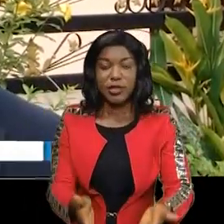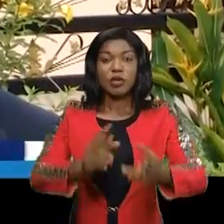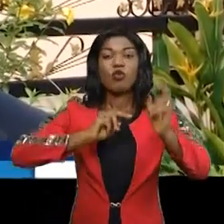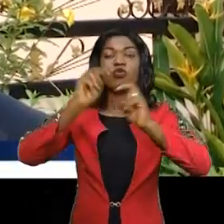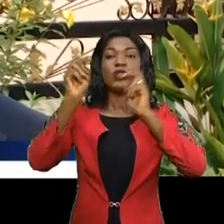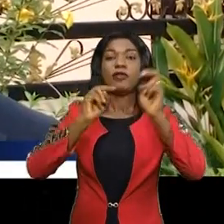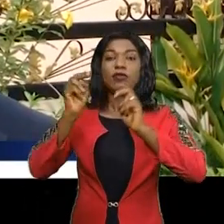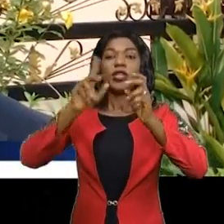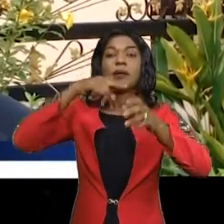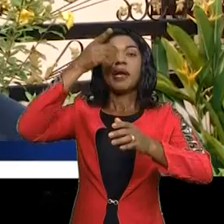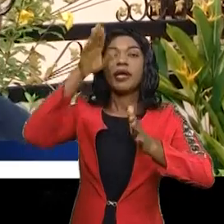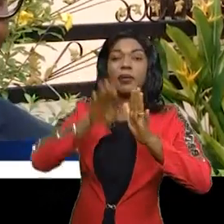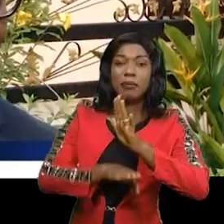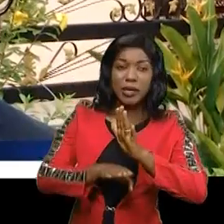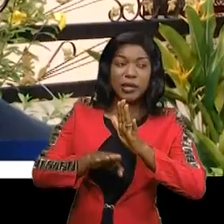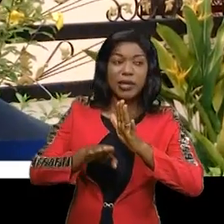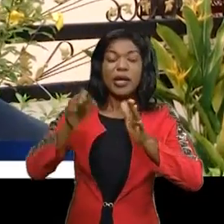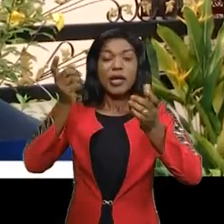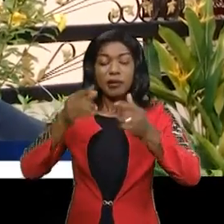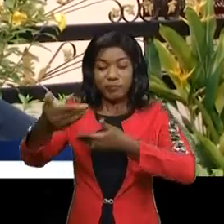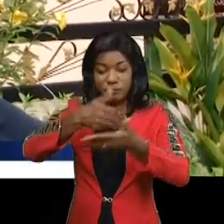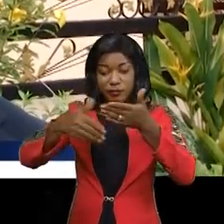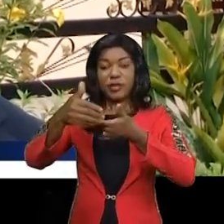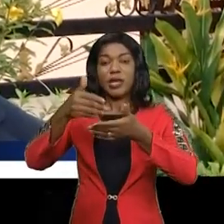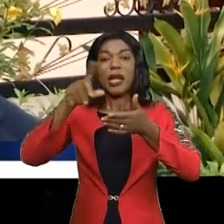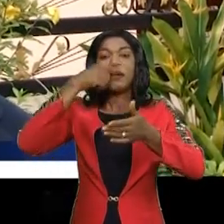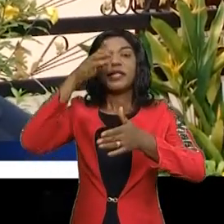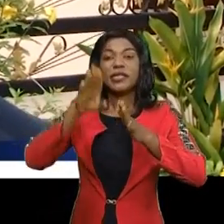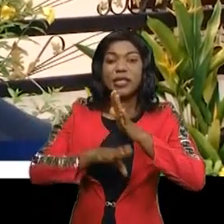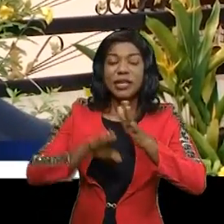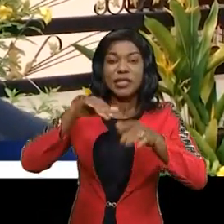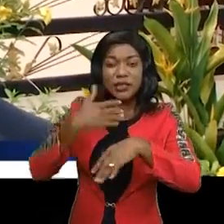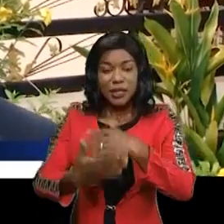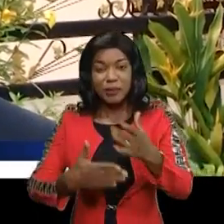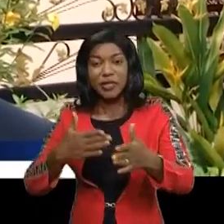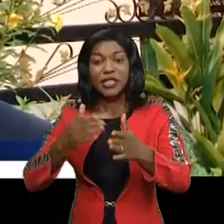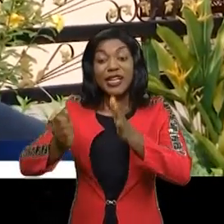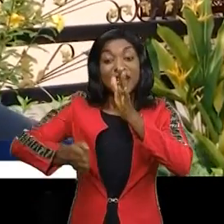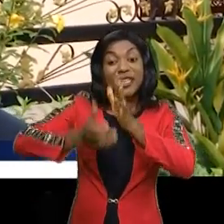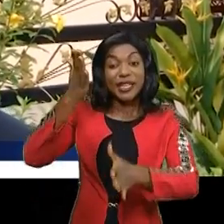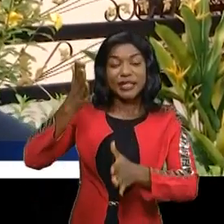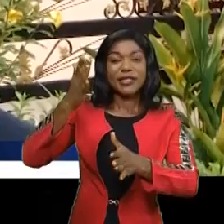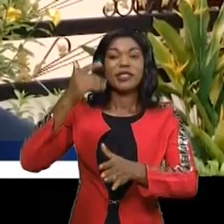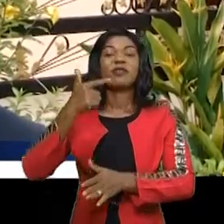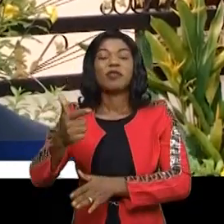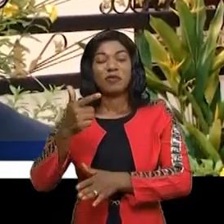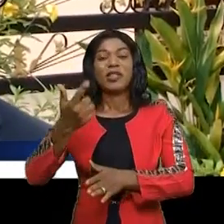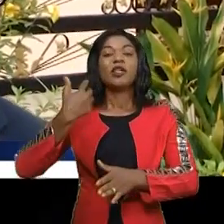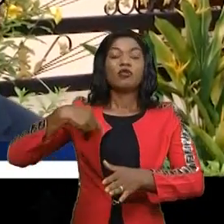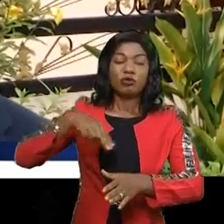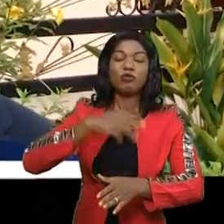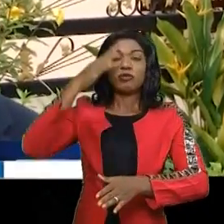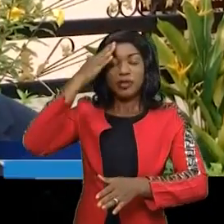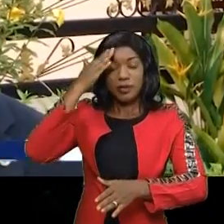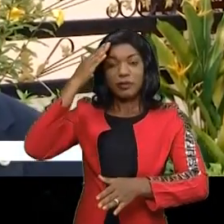niveau du Parlement dès la rentrée parlementaire. La rentrée parlementaire s'est faite le 15, et nous savons qu'il y a